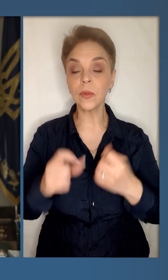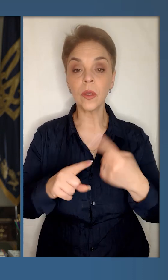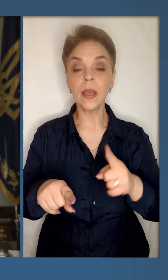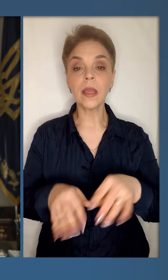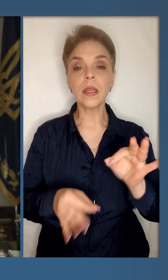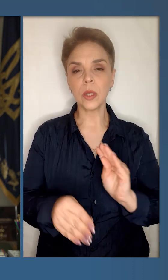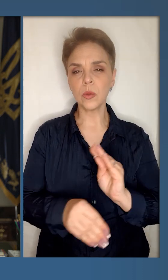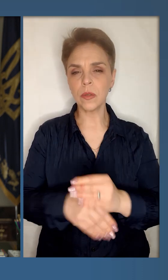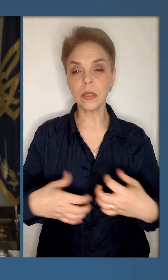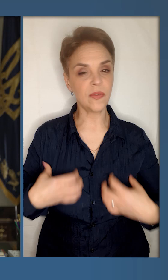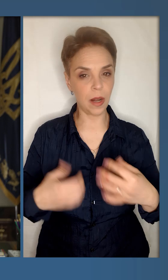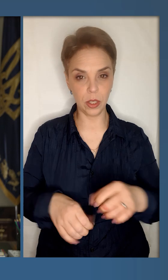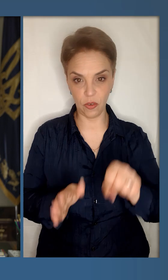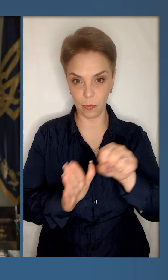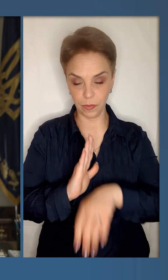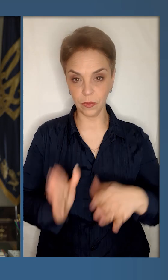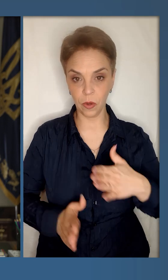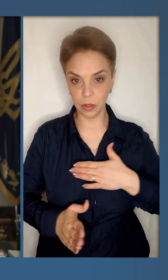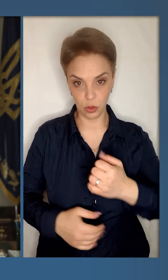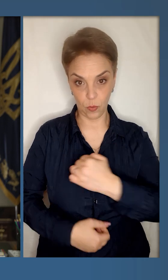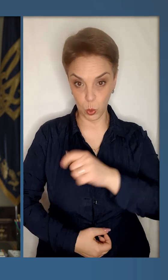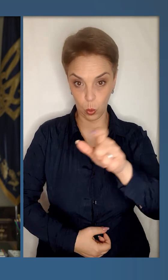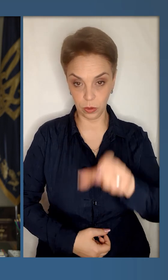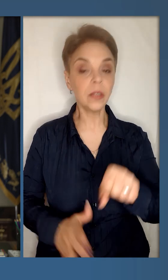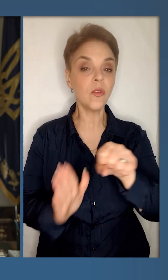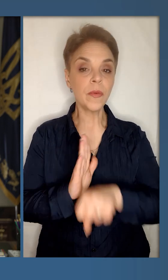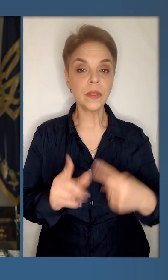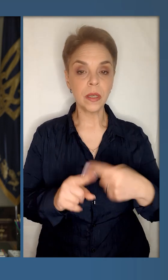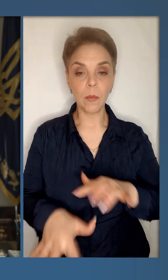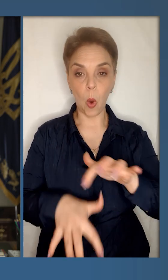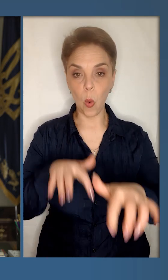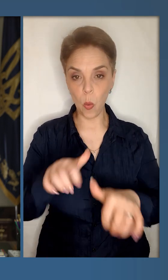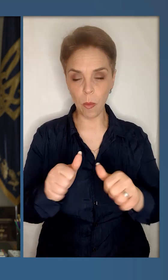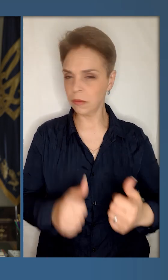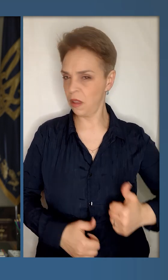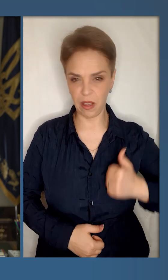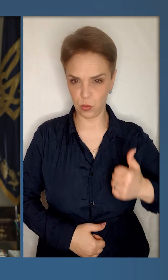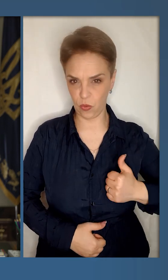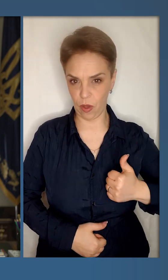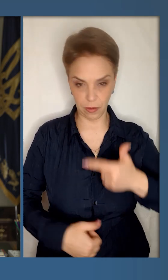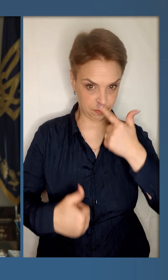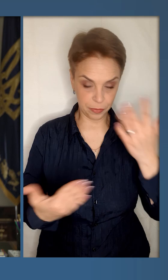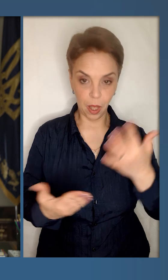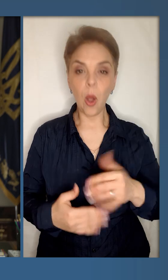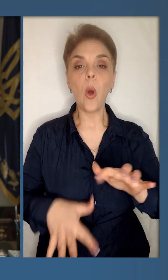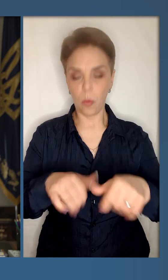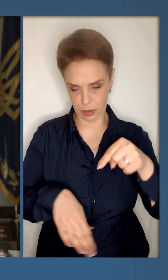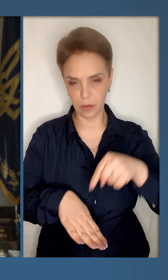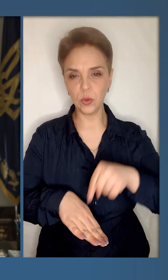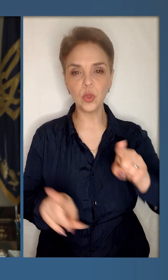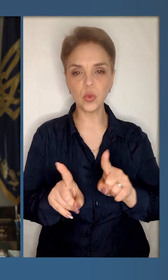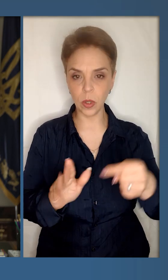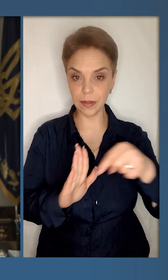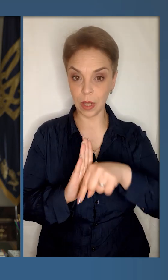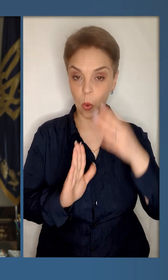усім лідерам світу, які засудили звіряче вбивство нашого солдата. Вбивство, яким окупанти хизувалися. Окупанти